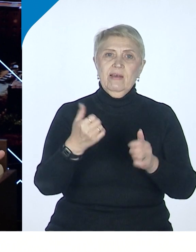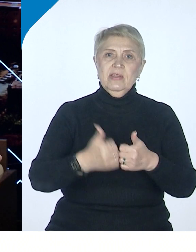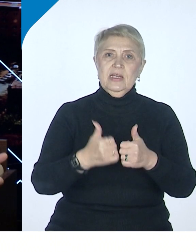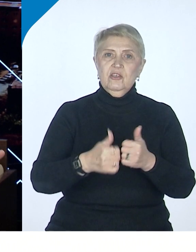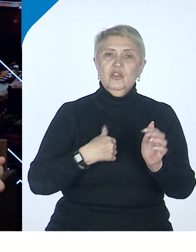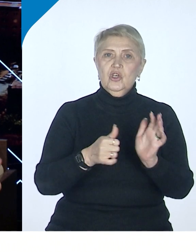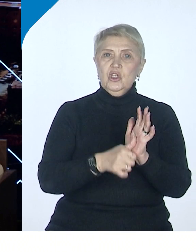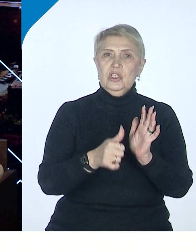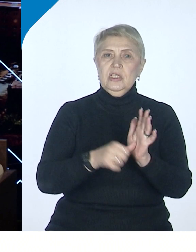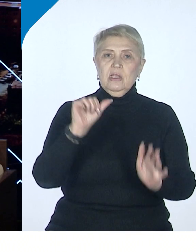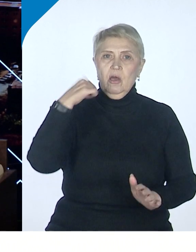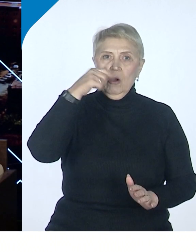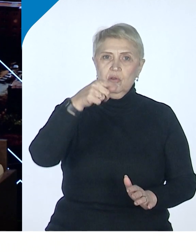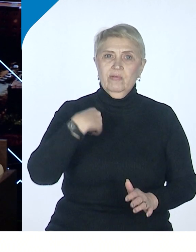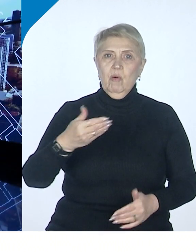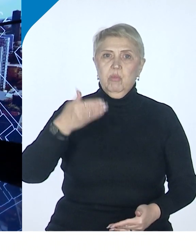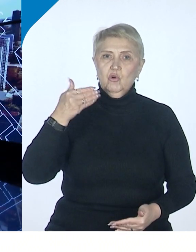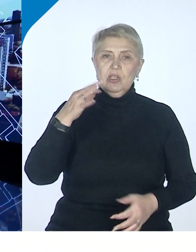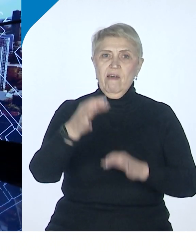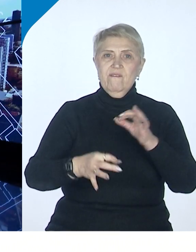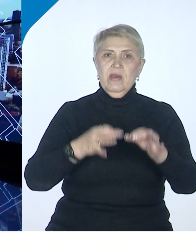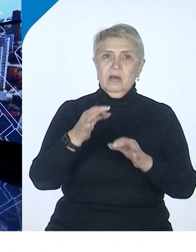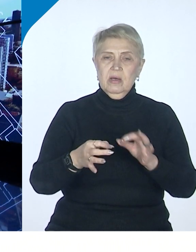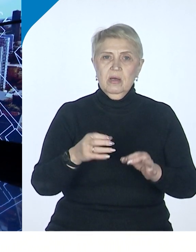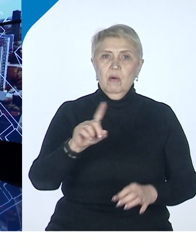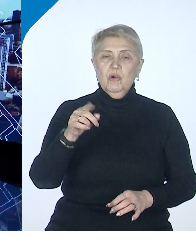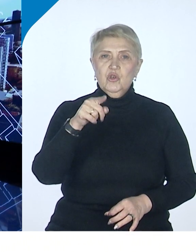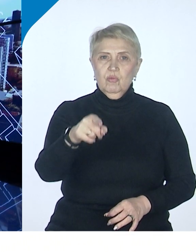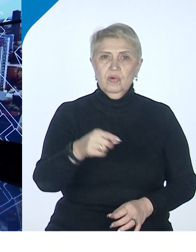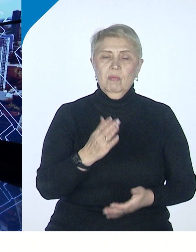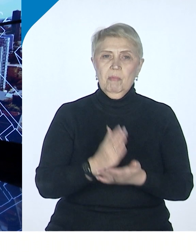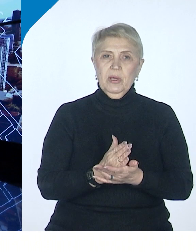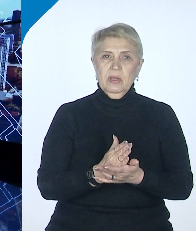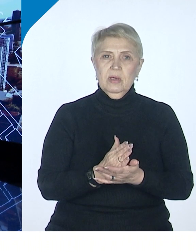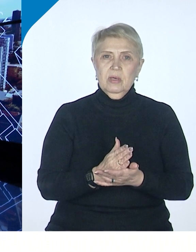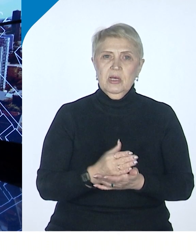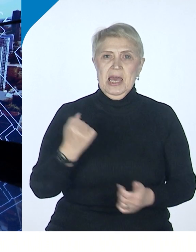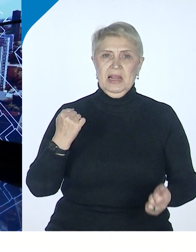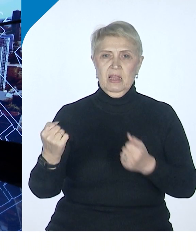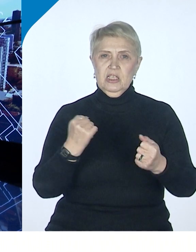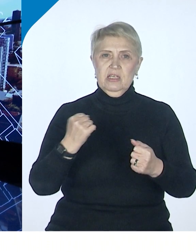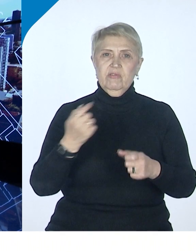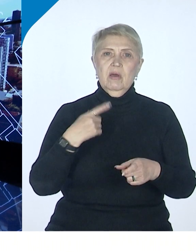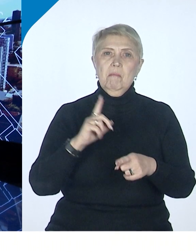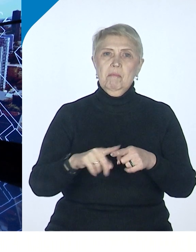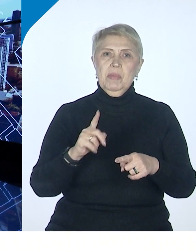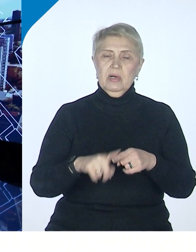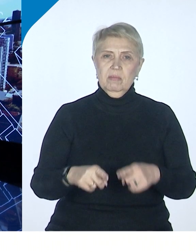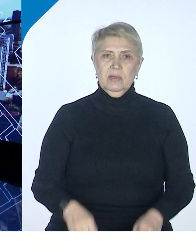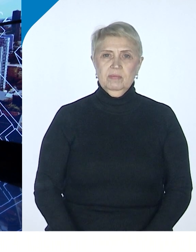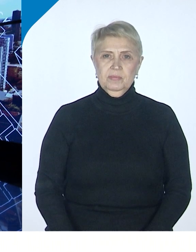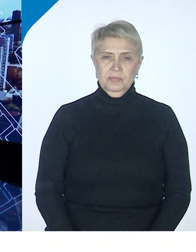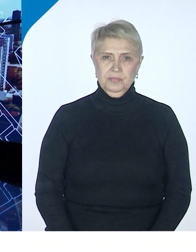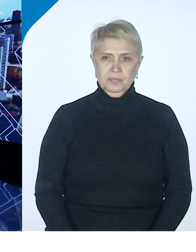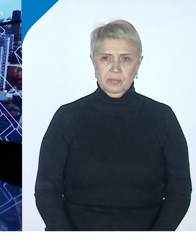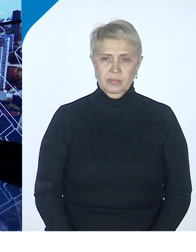60-х годов, опять же, прошлого века. Причем он был очень интенсивным, очень акцентированным